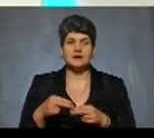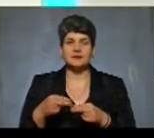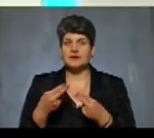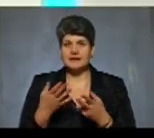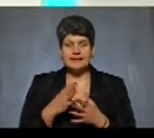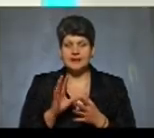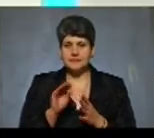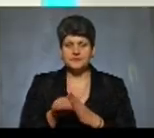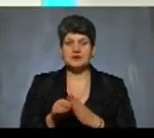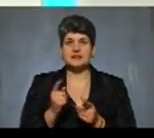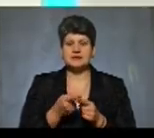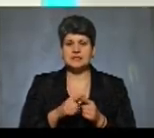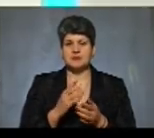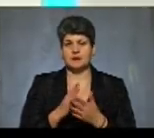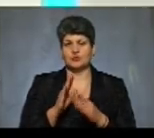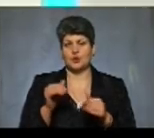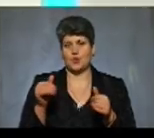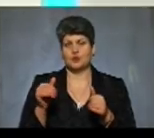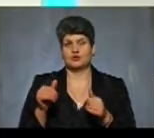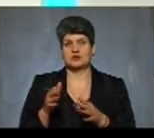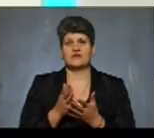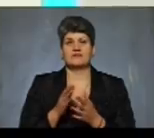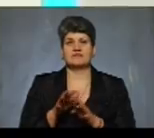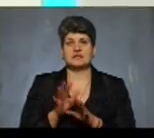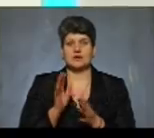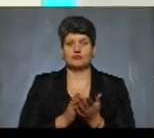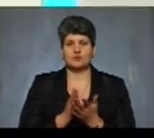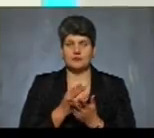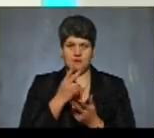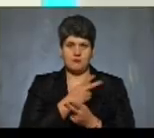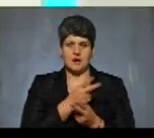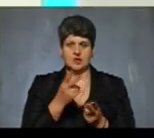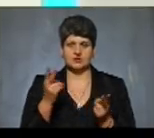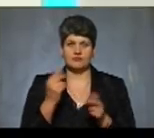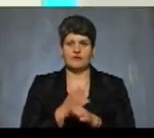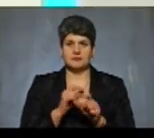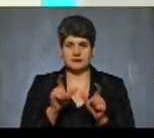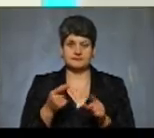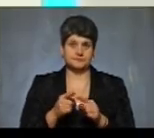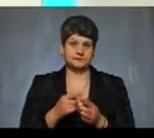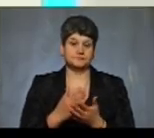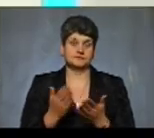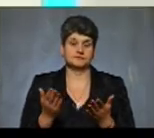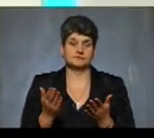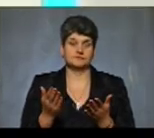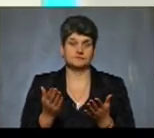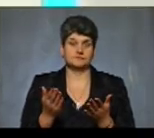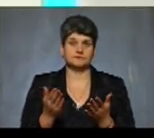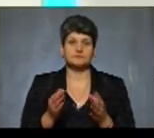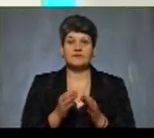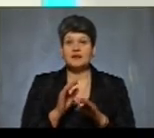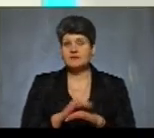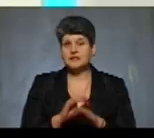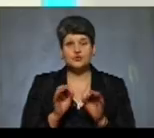має розмістити оголошення, безпосередньо взагалі обслуговування. Ми бачимо, по аптечних закладах, воно все розміщено. І фактично, нічого не